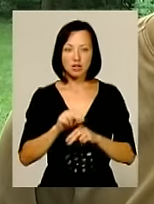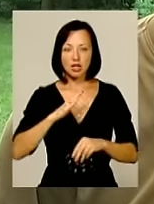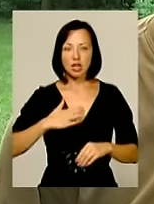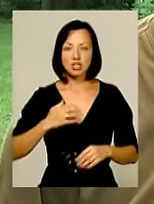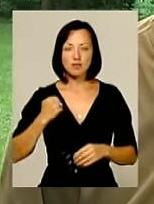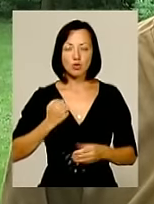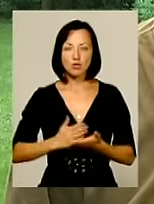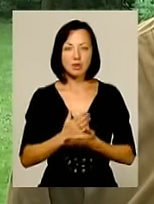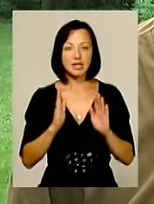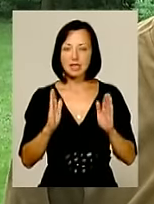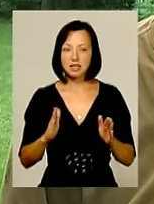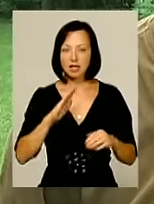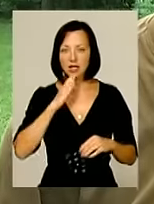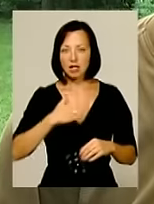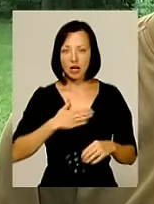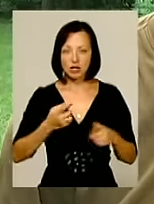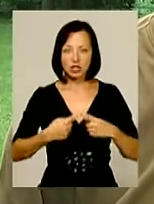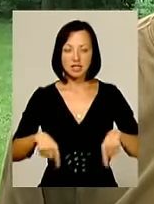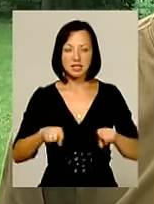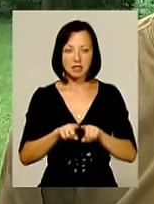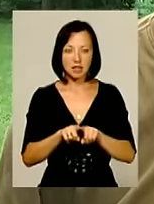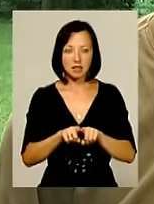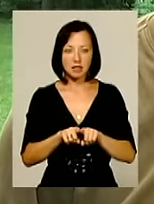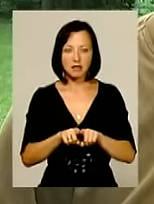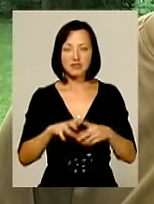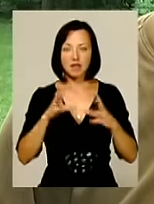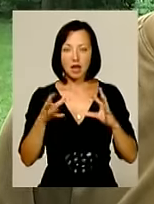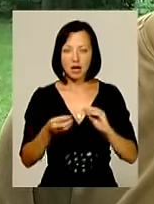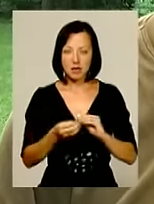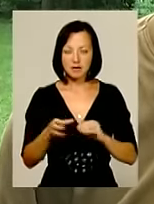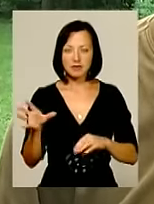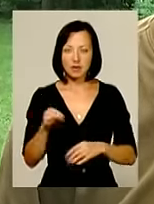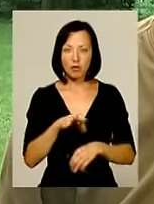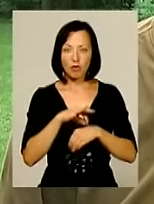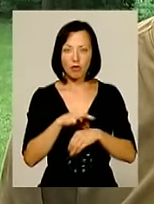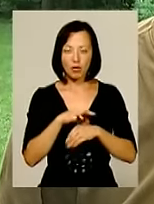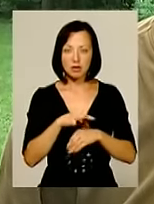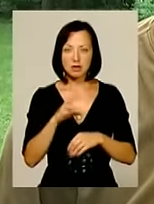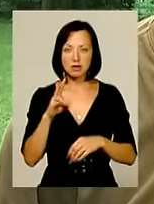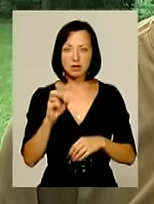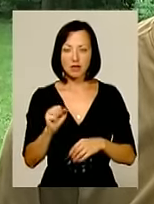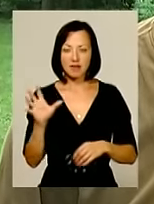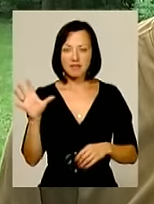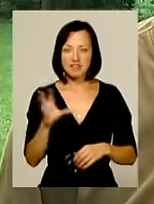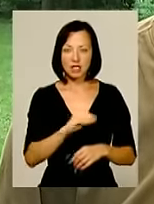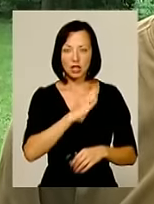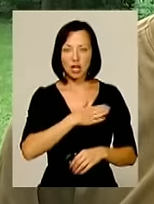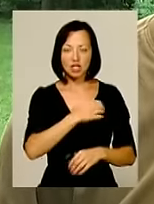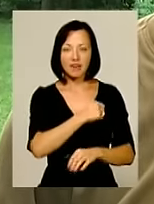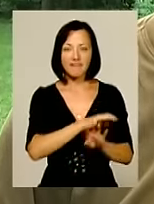військовослужбовців. І це не тільки нашої частини, взагалі це проводиться на фоні всіх наших військ.